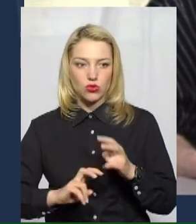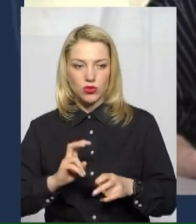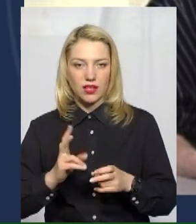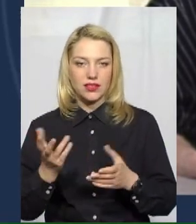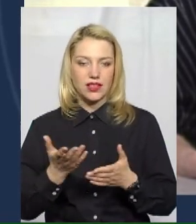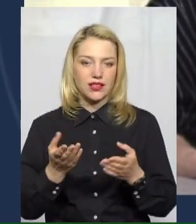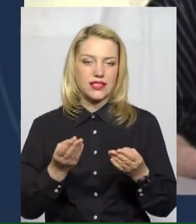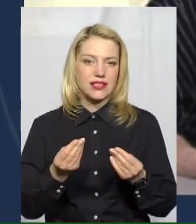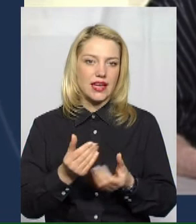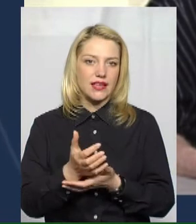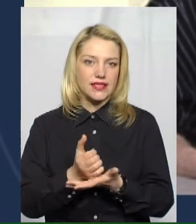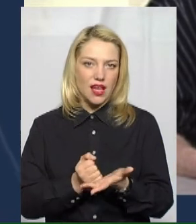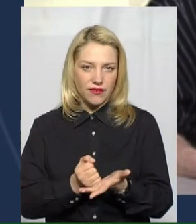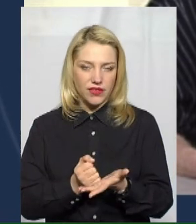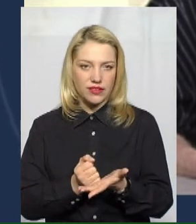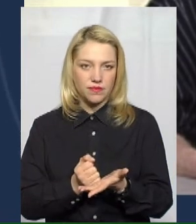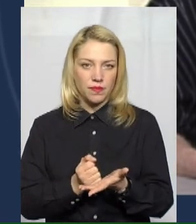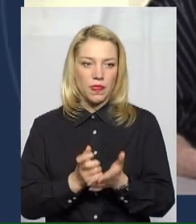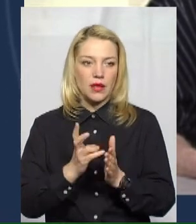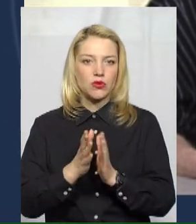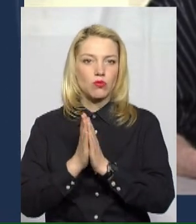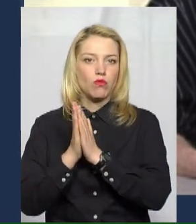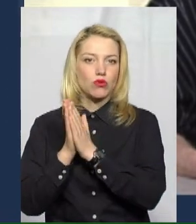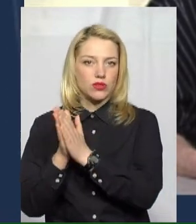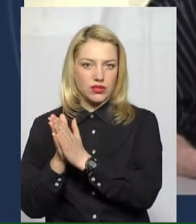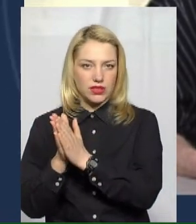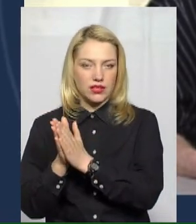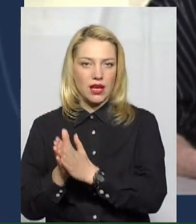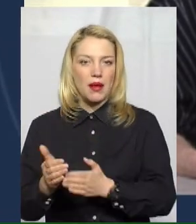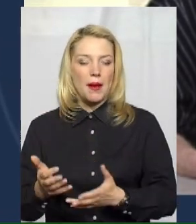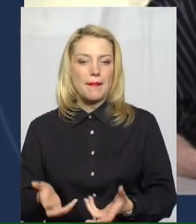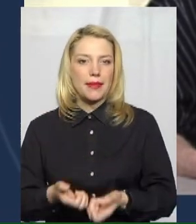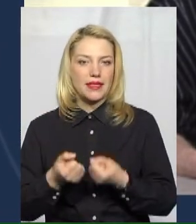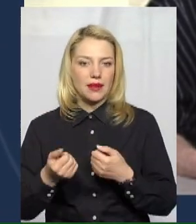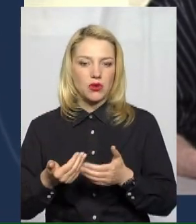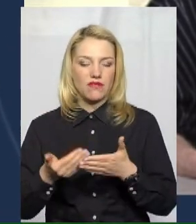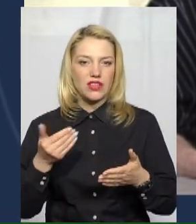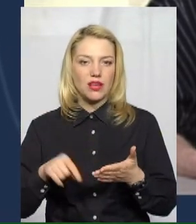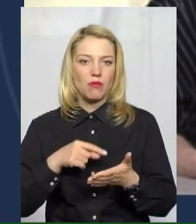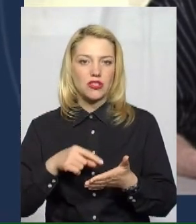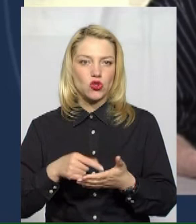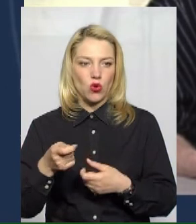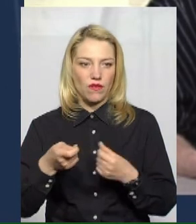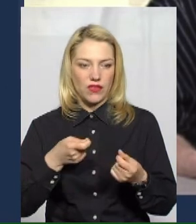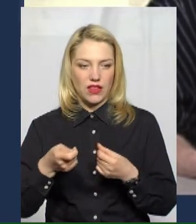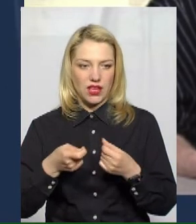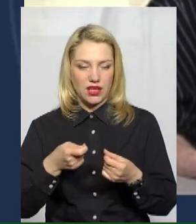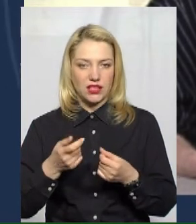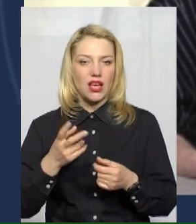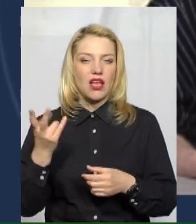будемо просити підтримки міської влади, яка нам завжди йде на зустріч.